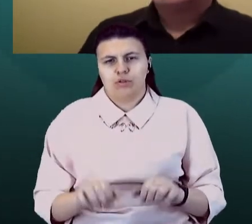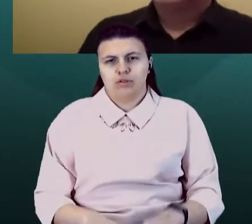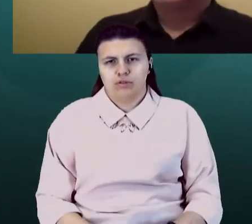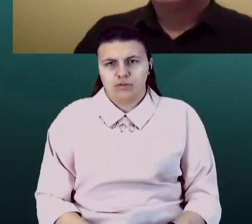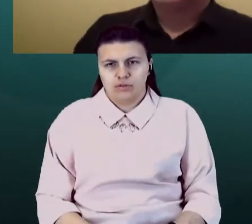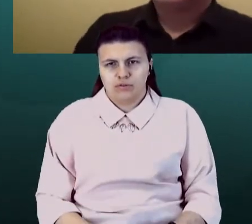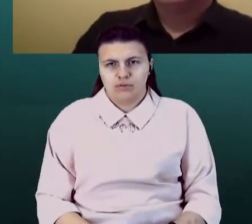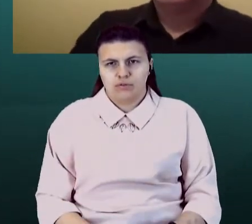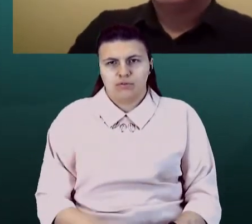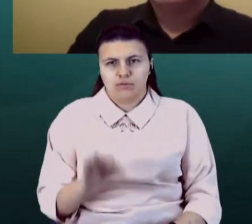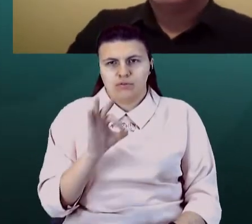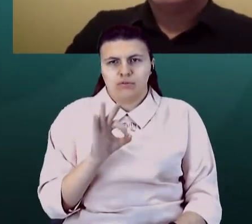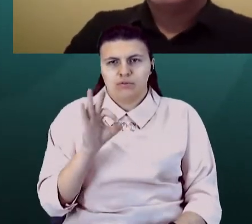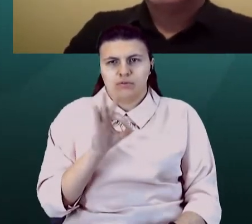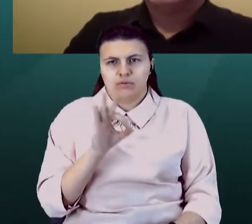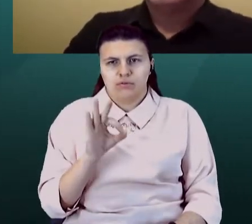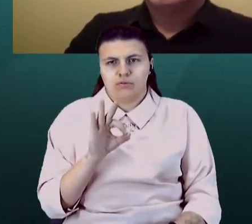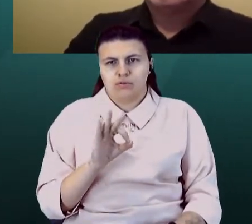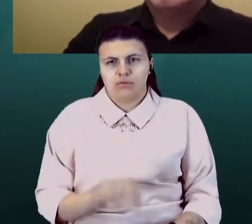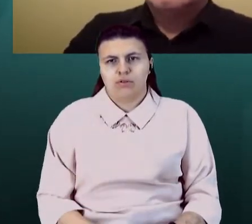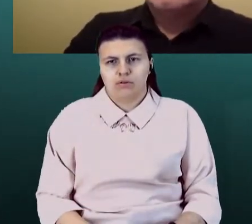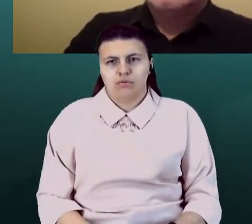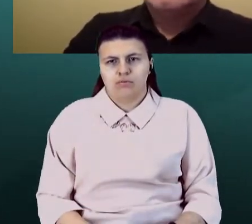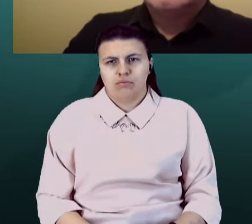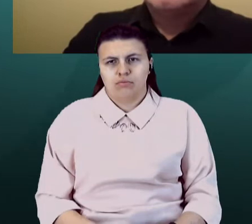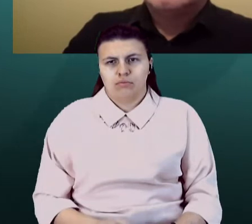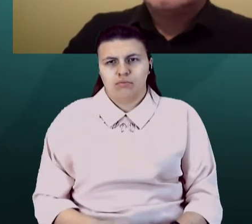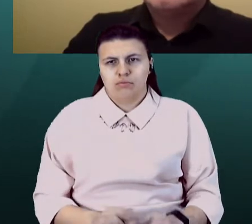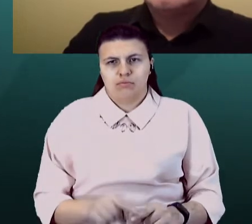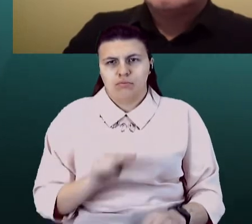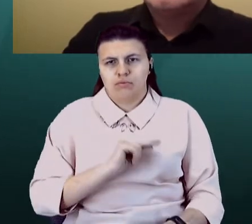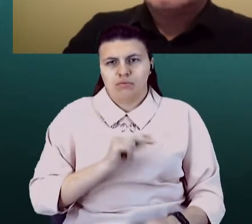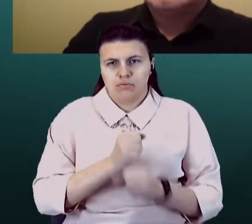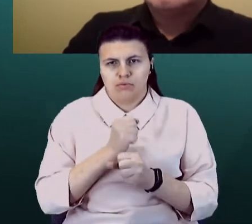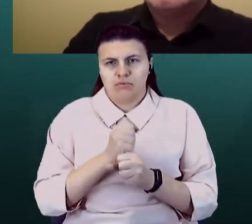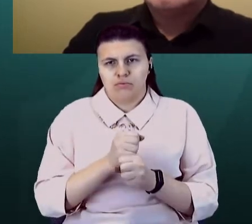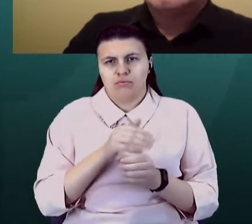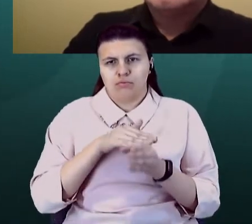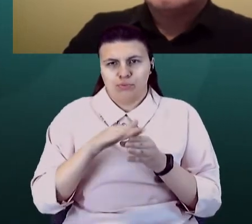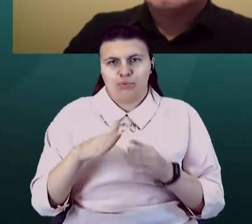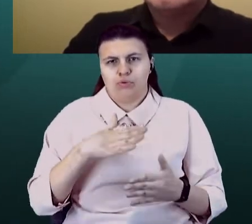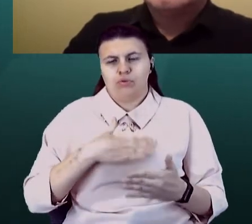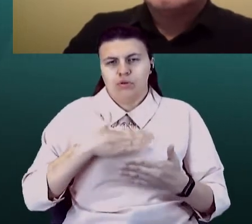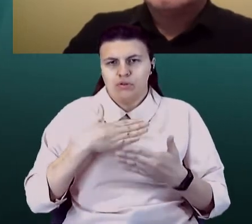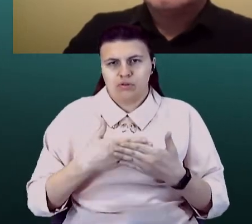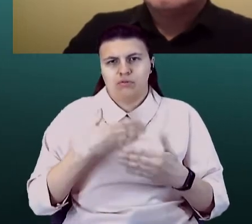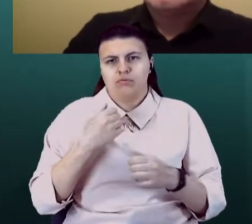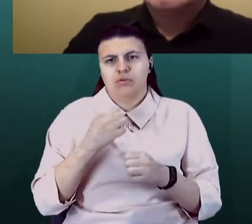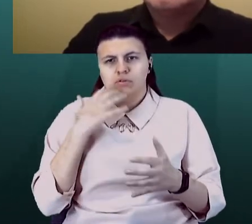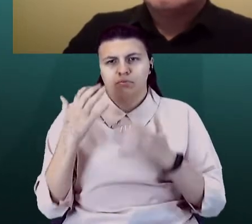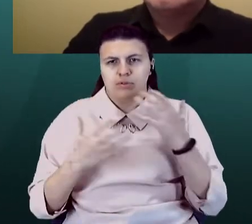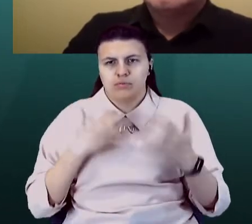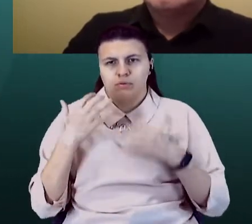представляєте, що це, як який це об'єм роботи. Але ми це робимо, тому що ми беспокоїмося за нашу роботу, за наших